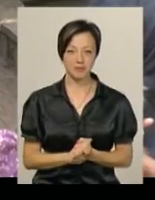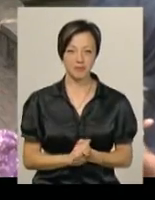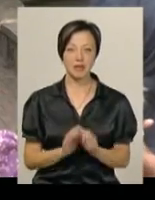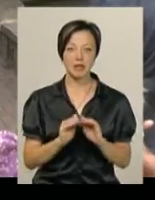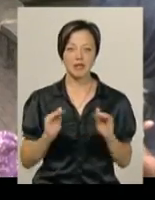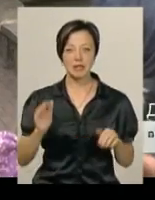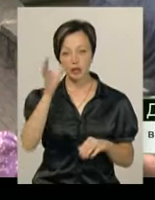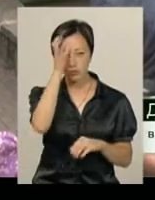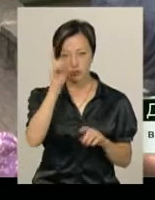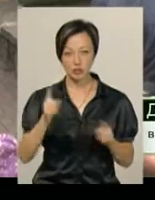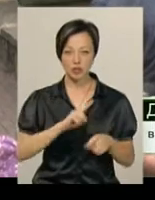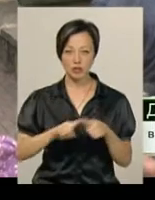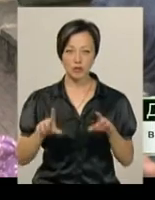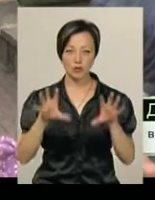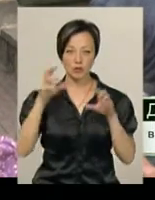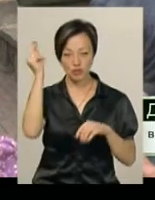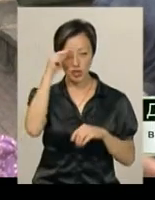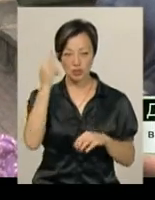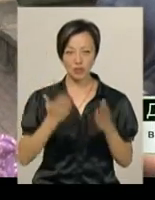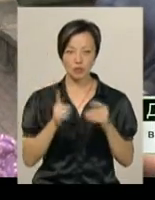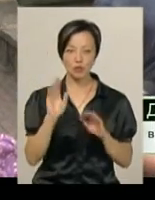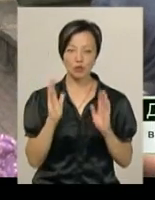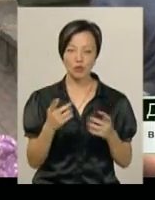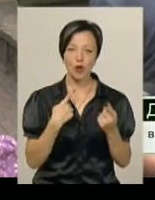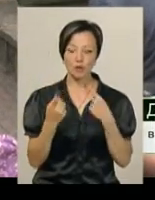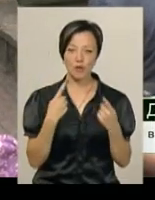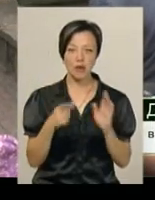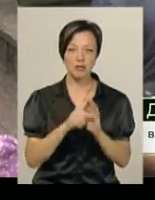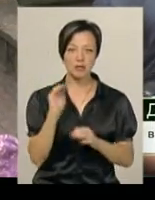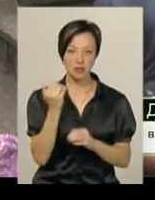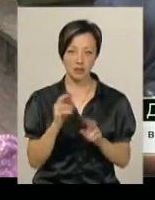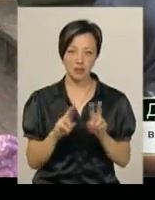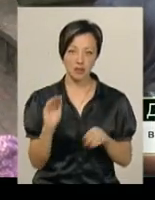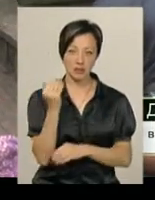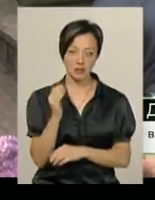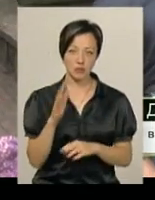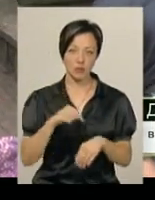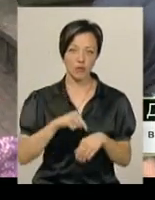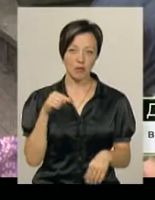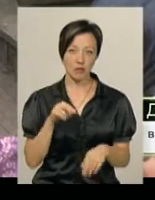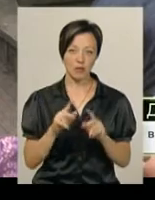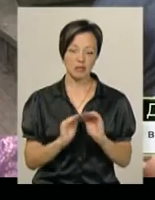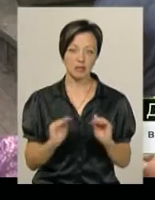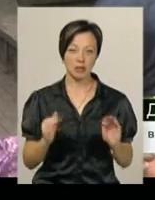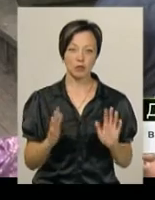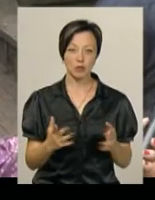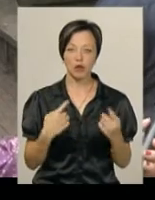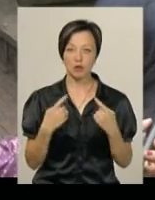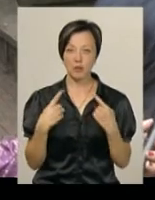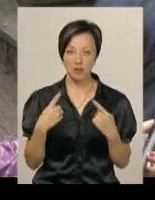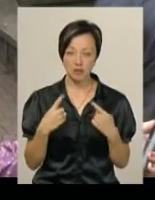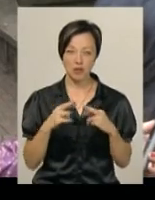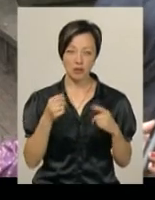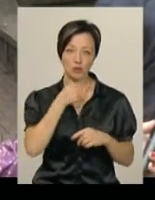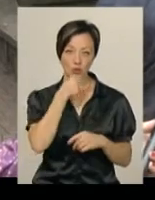Діти розумні, вони дуже швидко вчаться. І якщо ти будеш розмовляти з дитиною як дитина, вони будуть реагувати як діти. Якщо ти будеш говорити